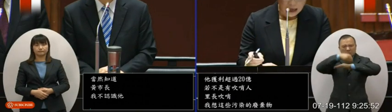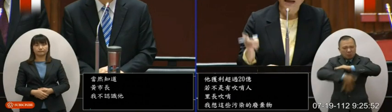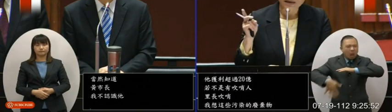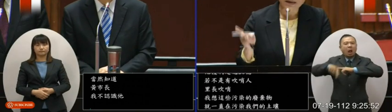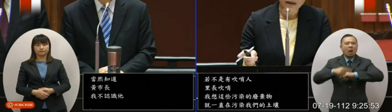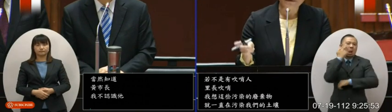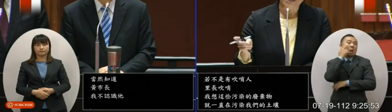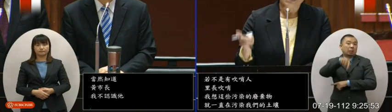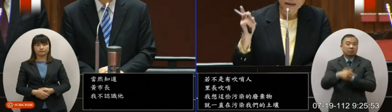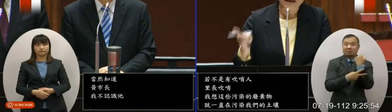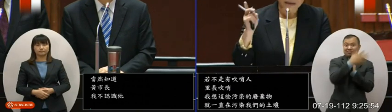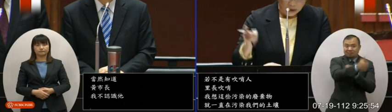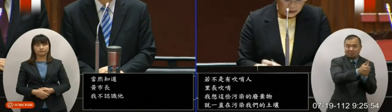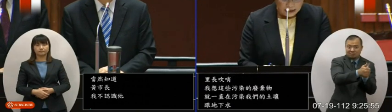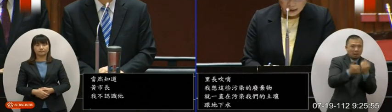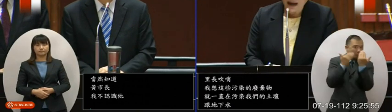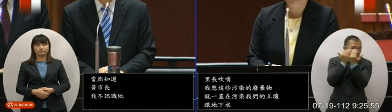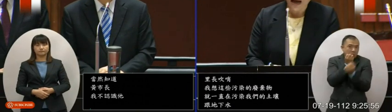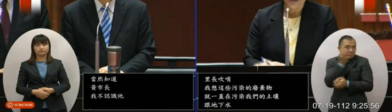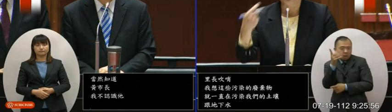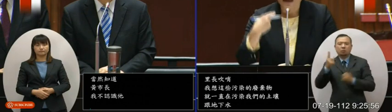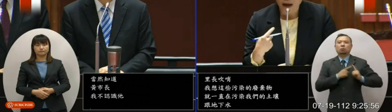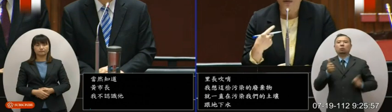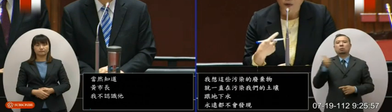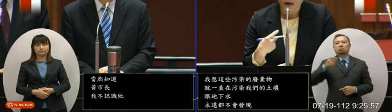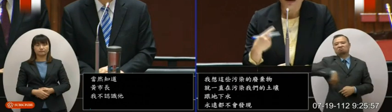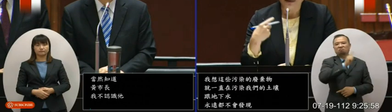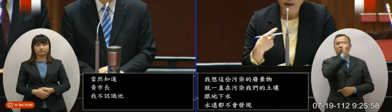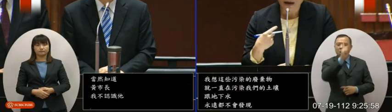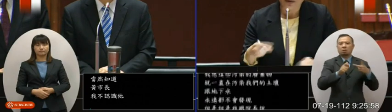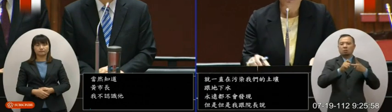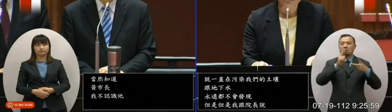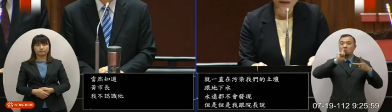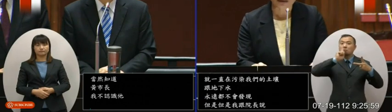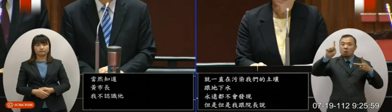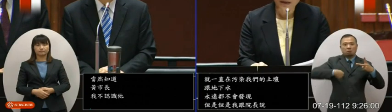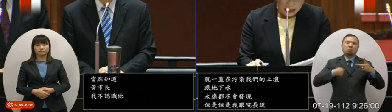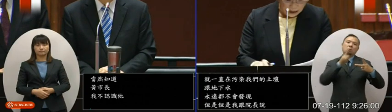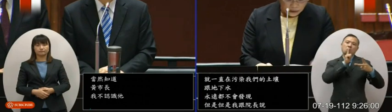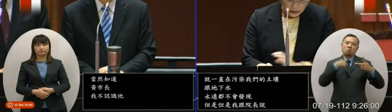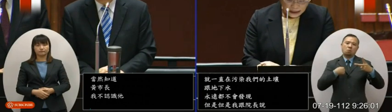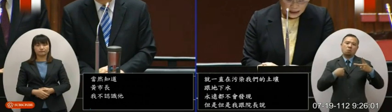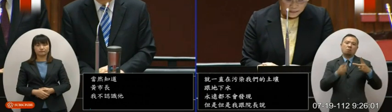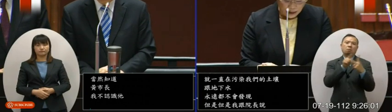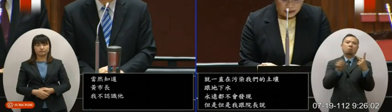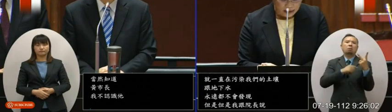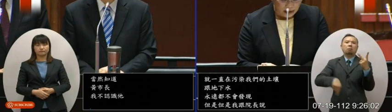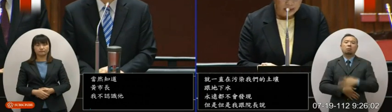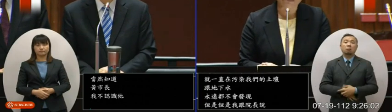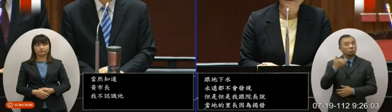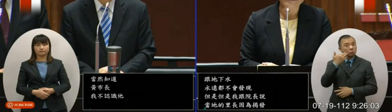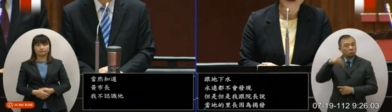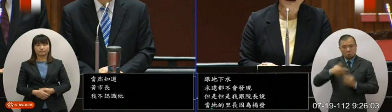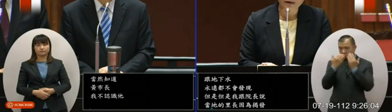地的里长因为揭发竟然这个郭再青告他还有告我还有告我所以院长如果现在没有